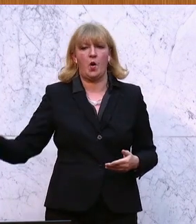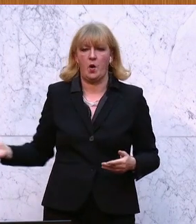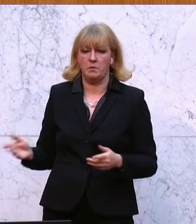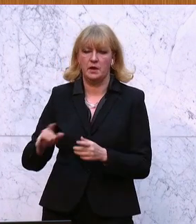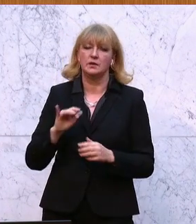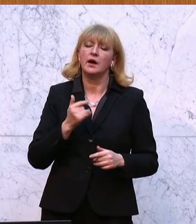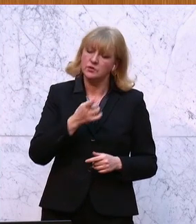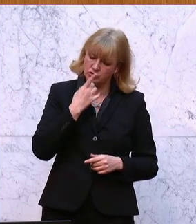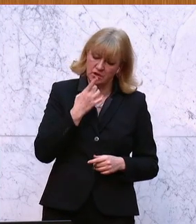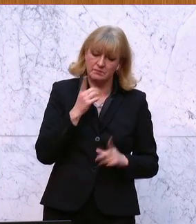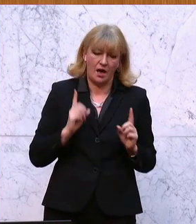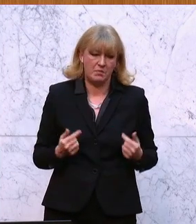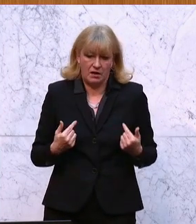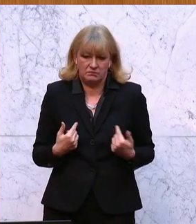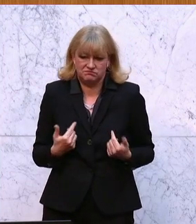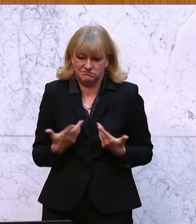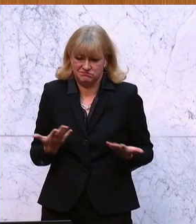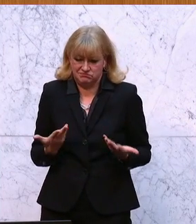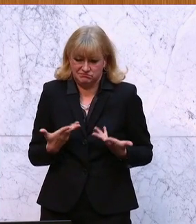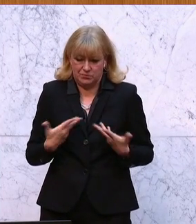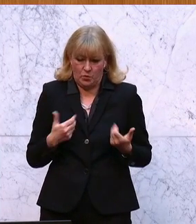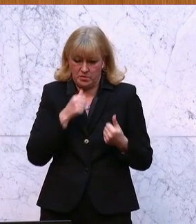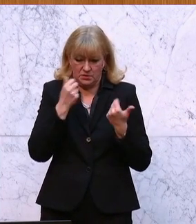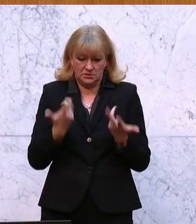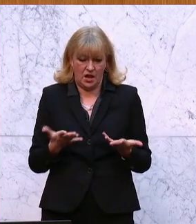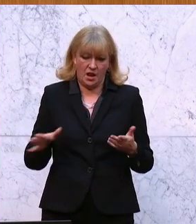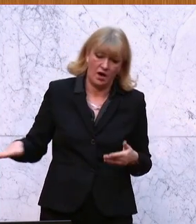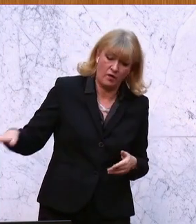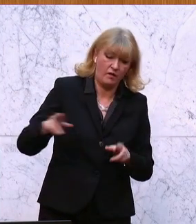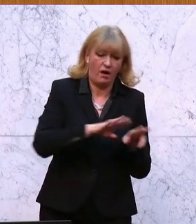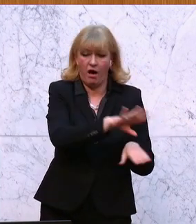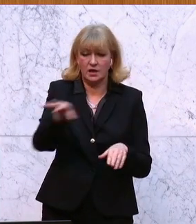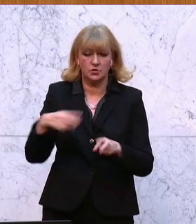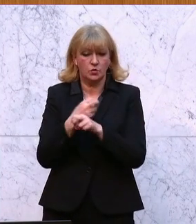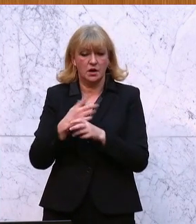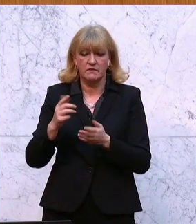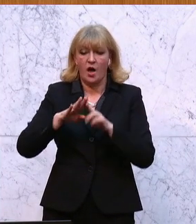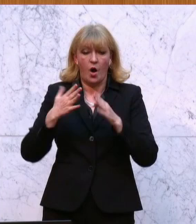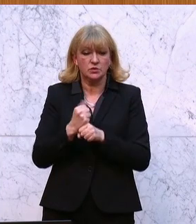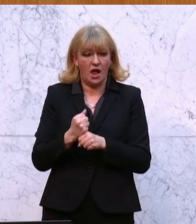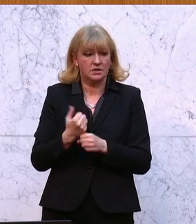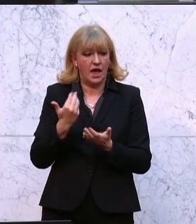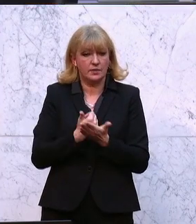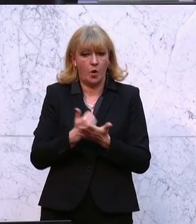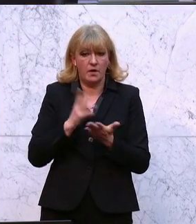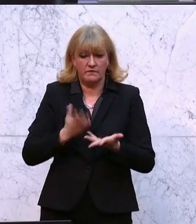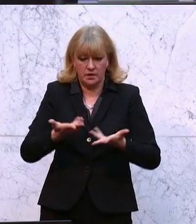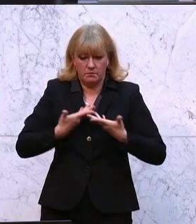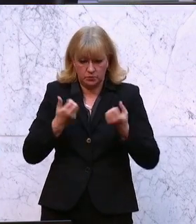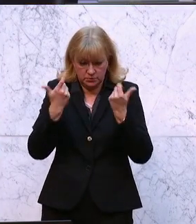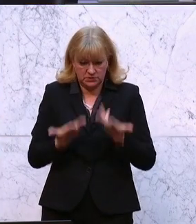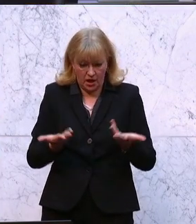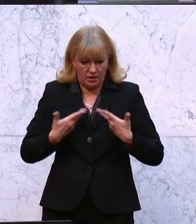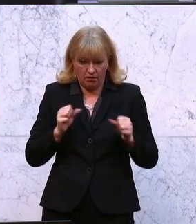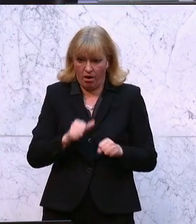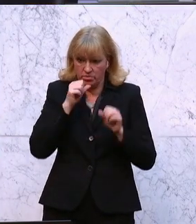wir kommen nicht sozusagen dorthin, wo wir für ganz Österreich Haushaltseinkommen erheben können. Was